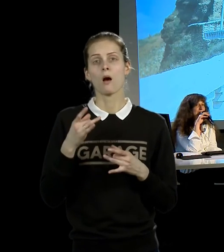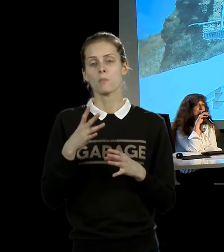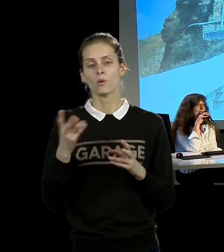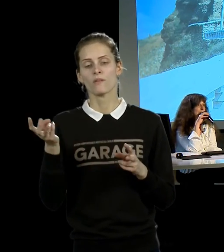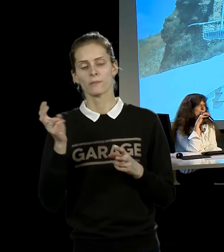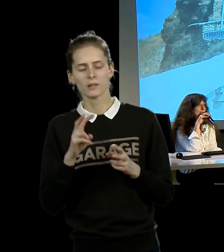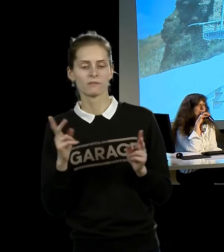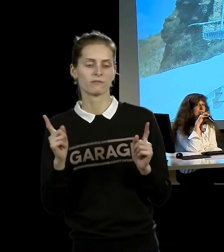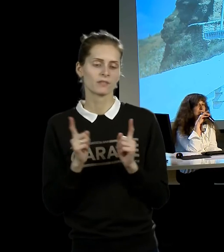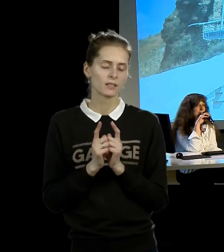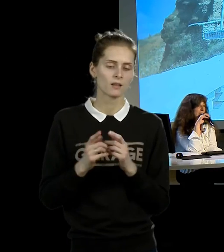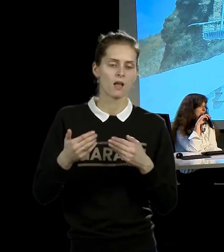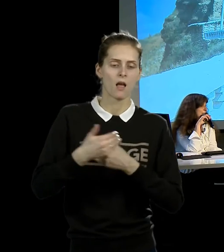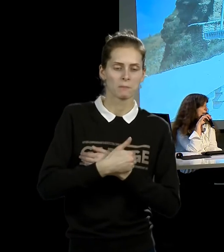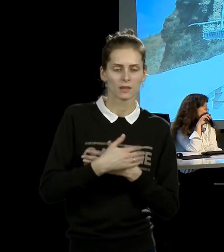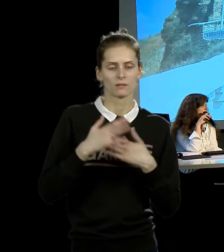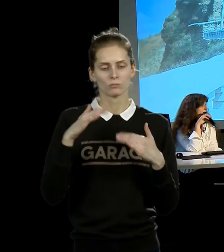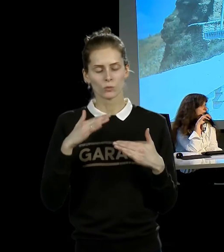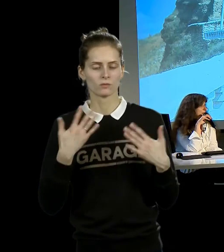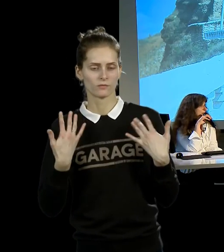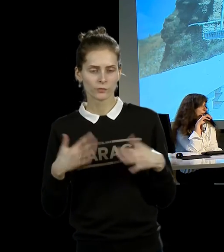расстались навсегда. Чем это выглядит в этой акции?